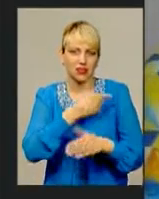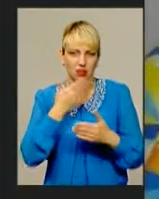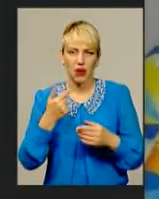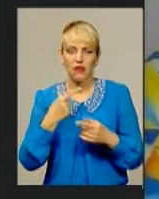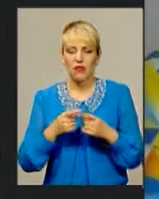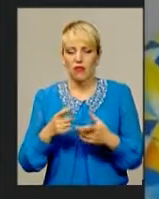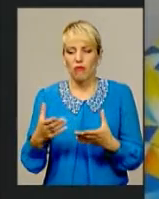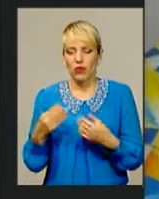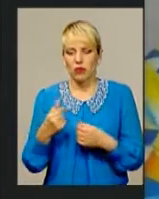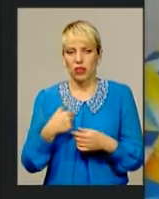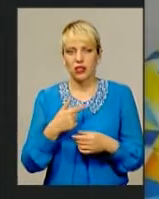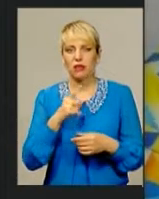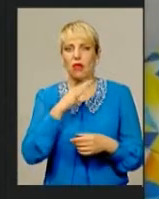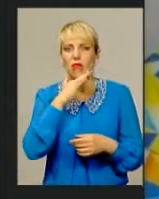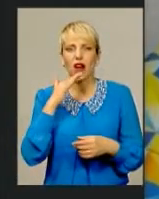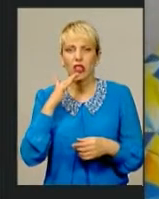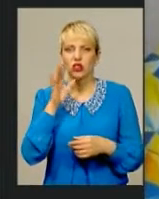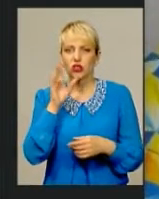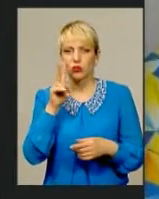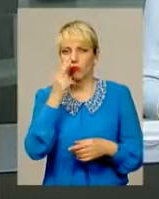що у було багато часу про змаганням, про виклюти.